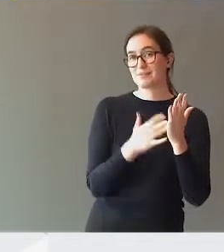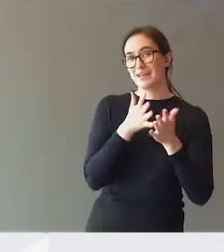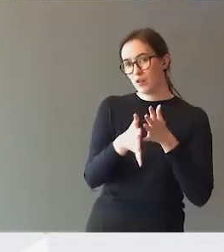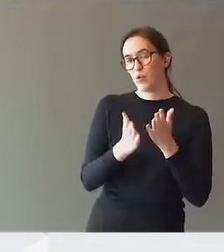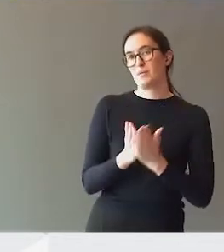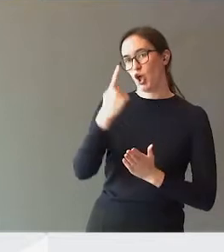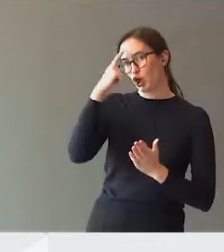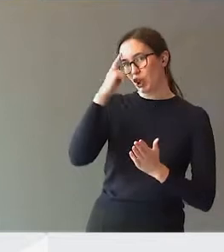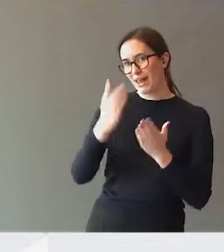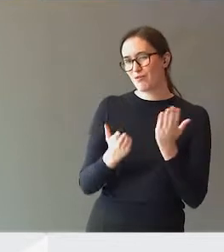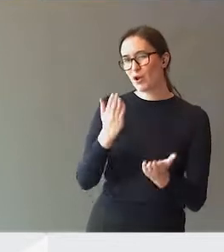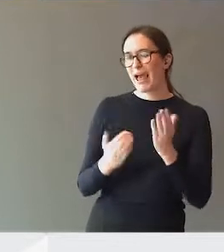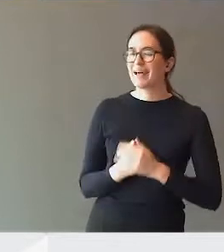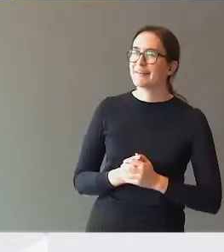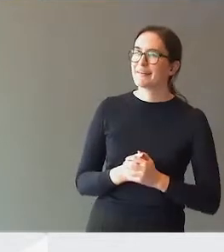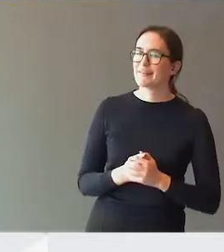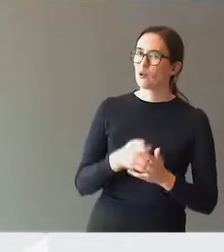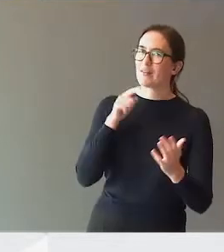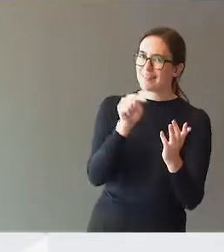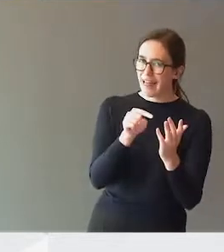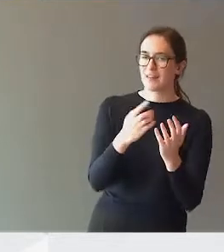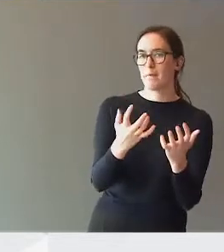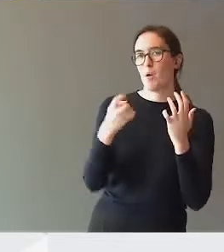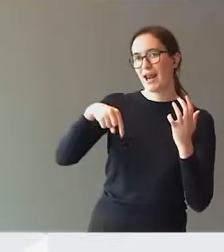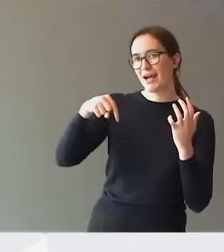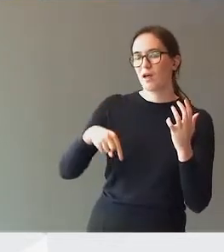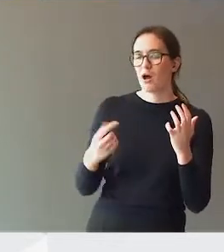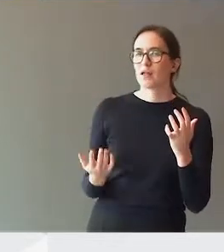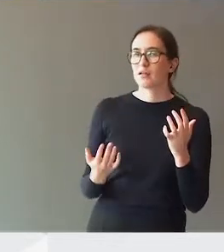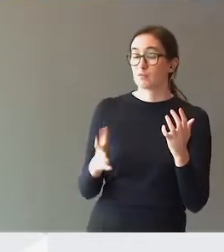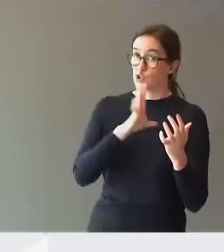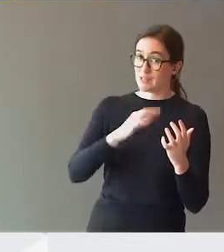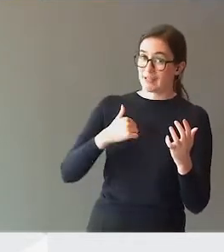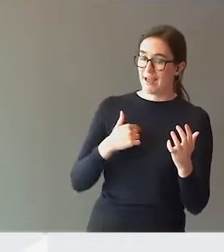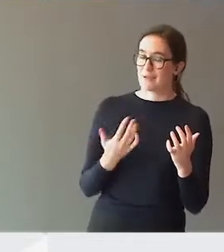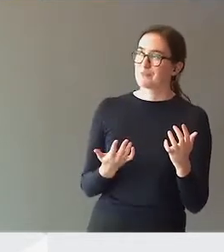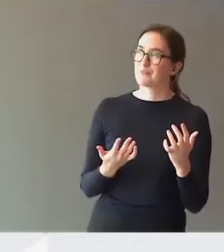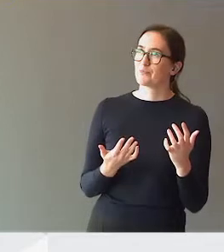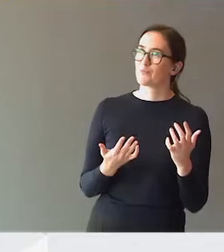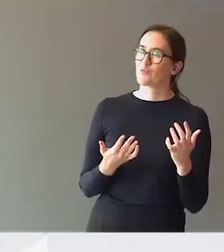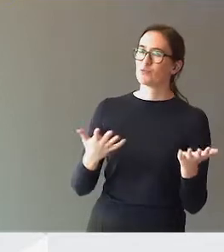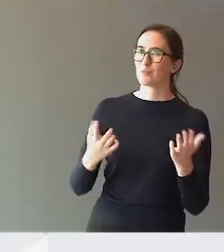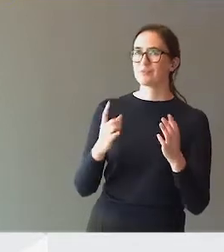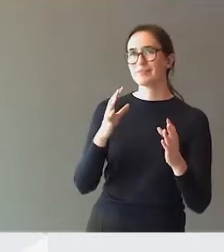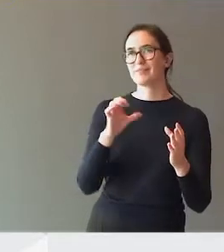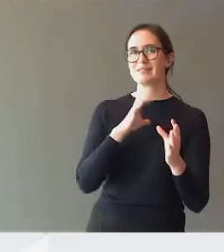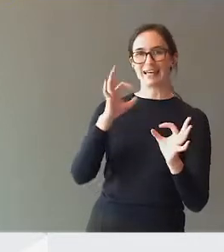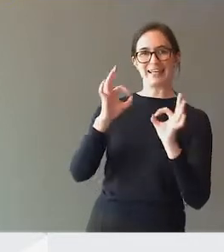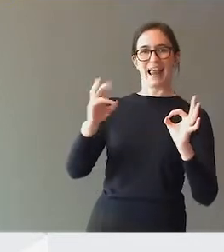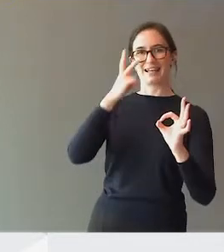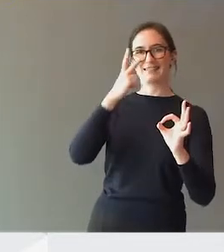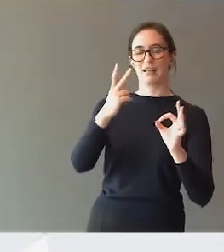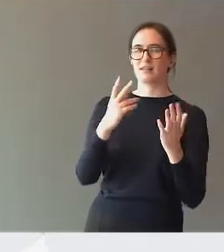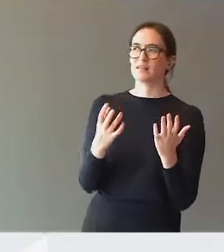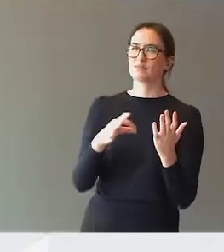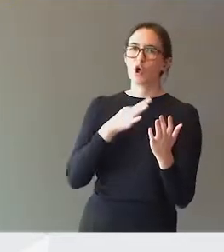sakkyndige vurdering. Altså, det er den biten det skorter på i dag, synes jeg. Så ideelt sett så vil en jo selvfølgelig